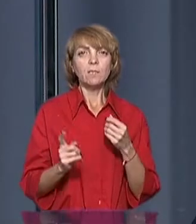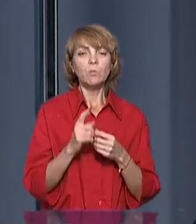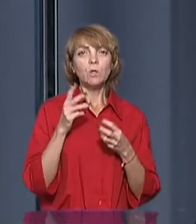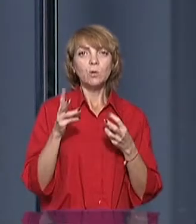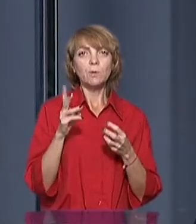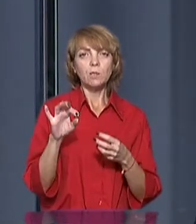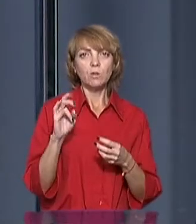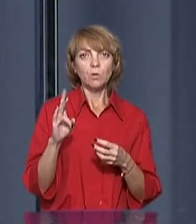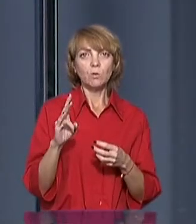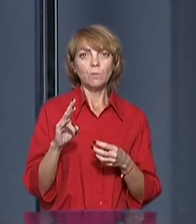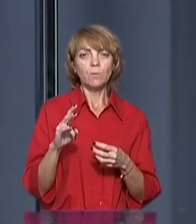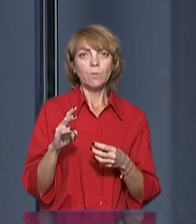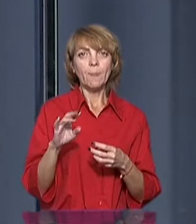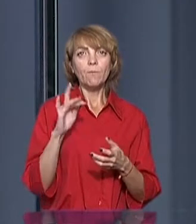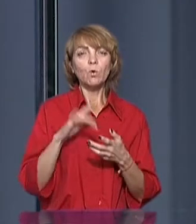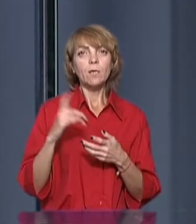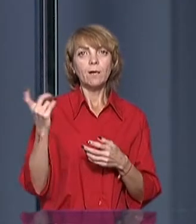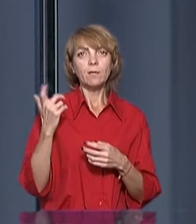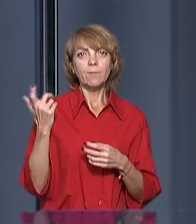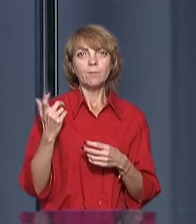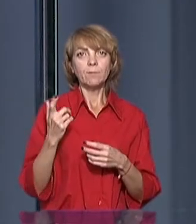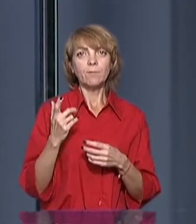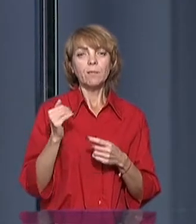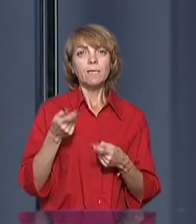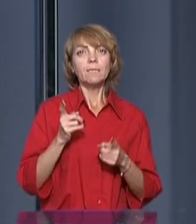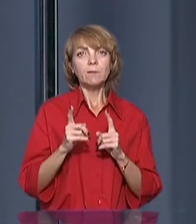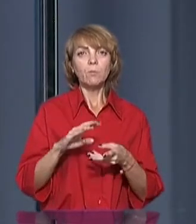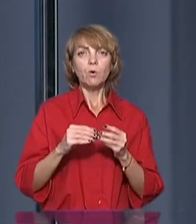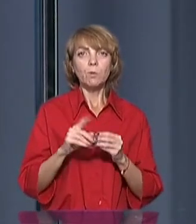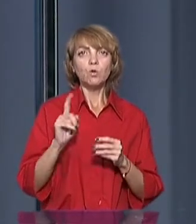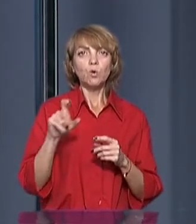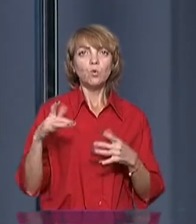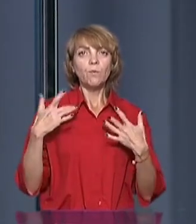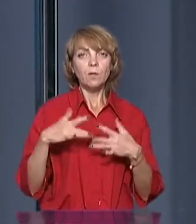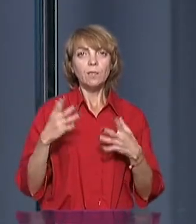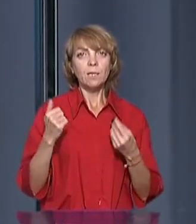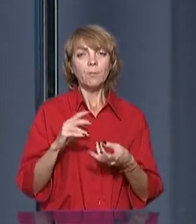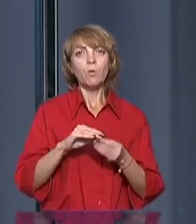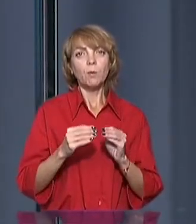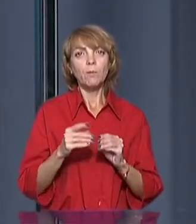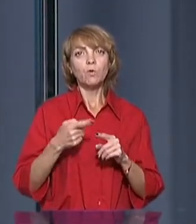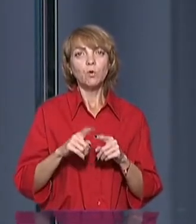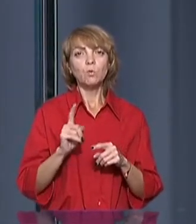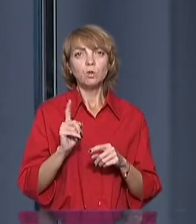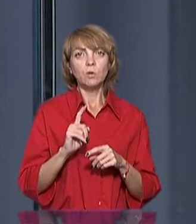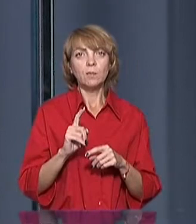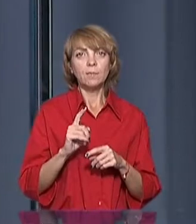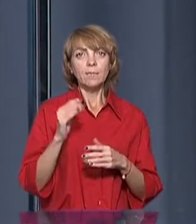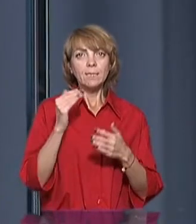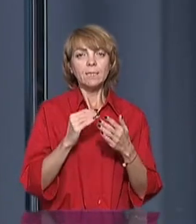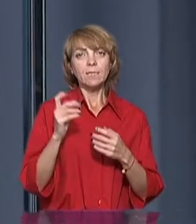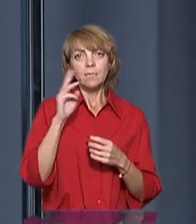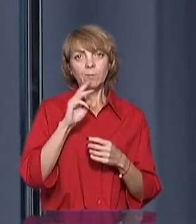отопительний сезон в мірде Харкові. Действіна проблема, що люди увольняються, дійсні проблема, що низка